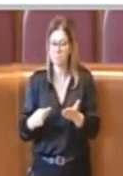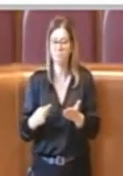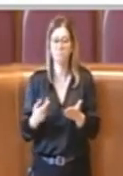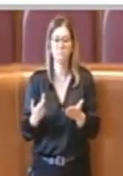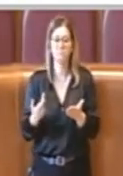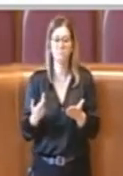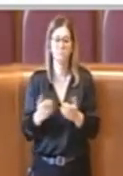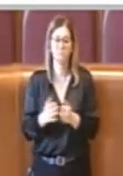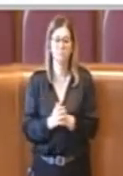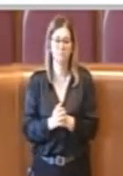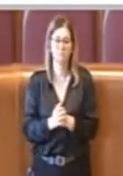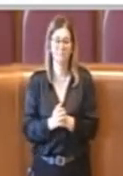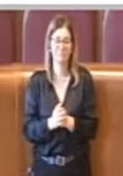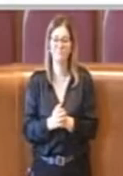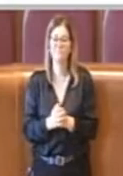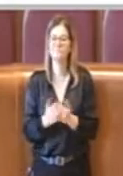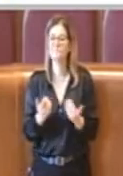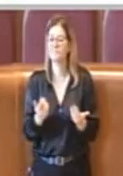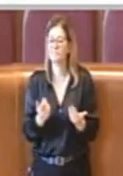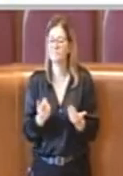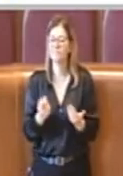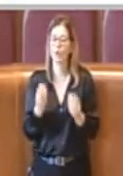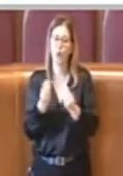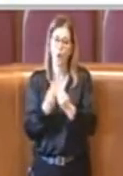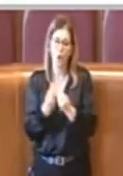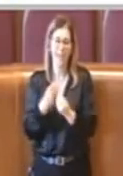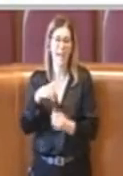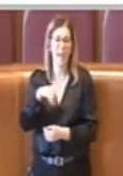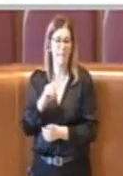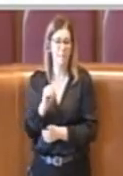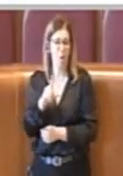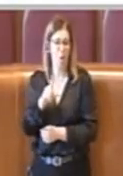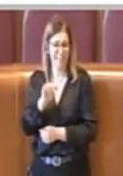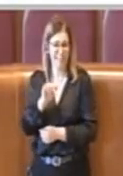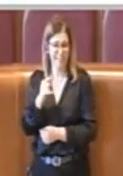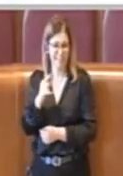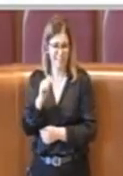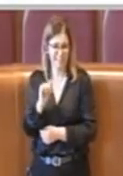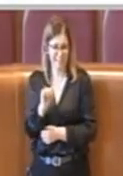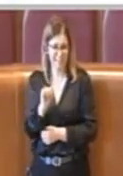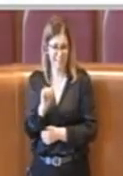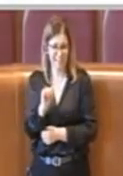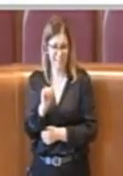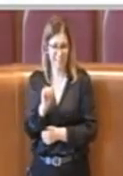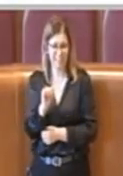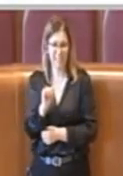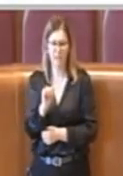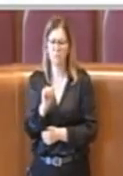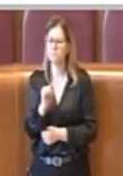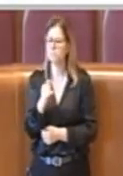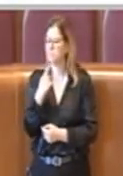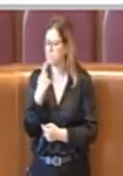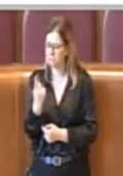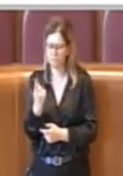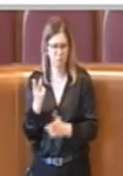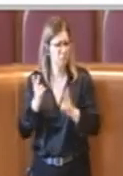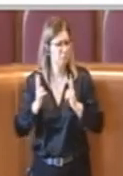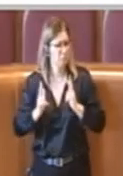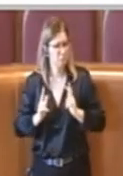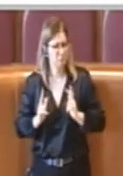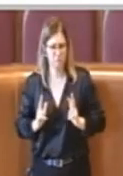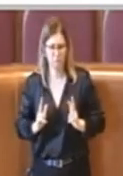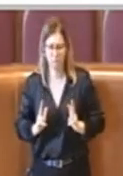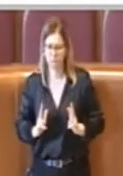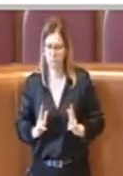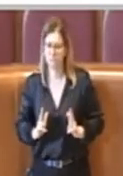collega Politi dell'assoluta armonia del